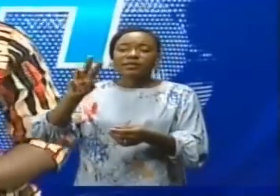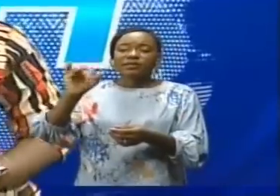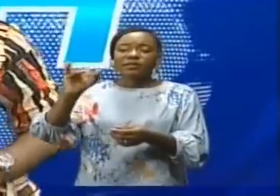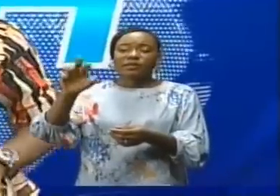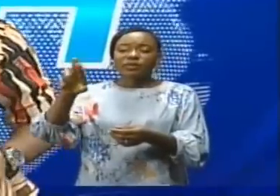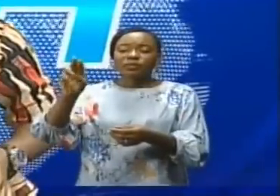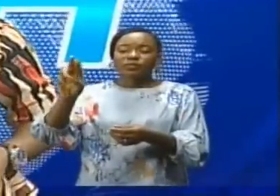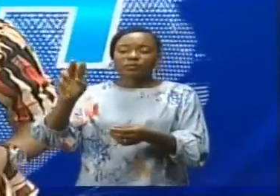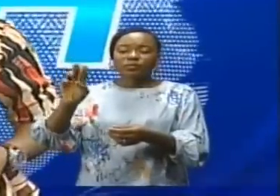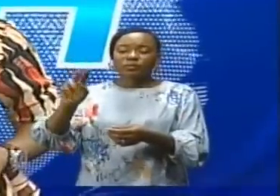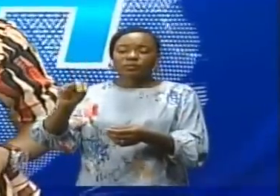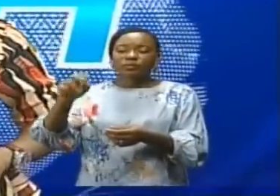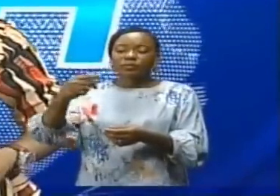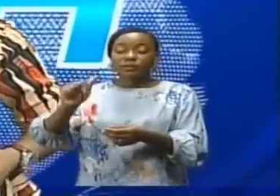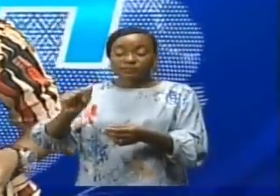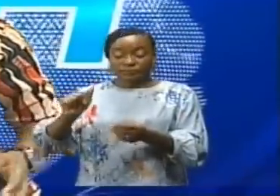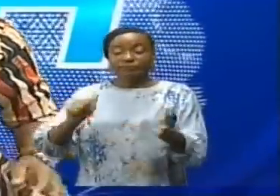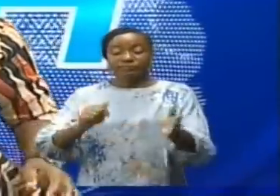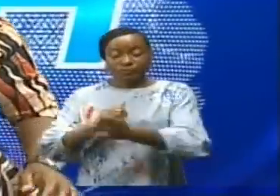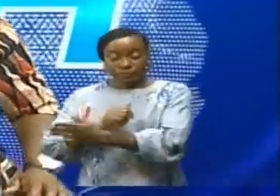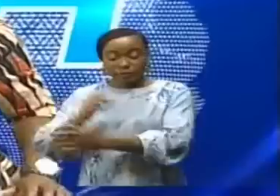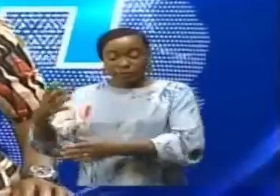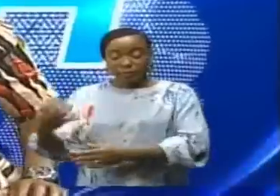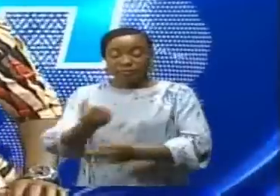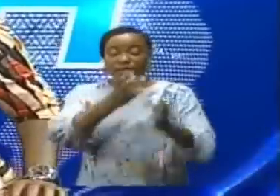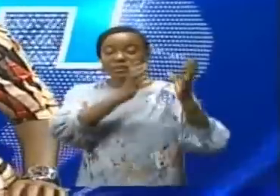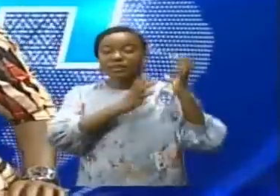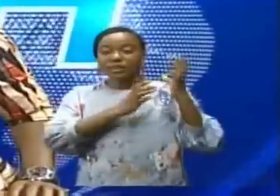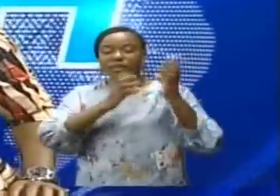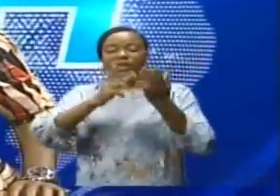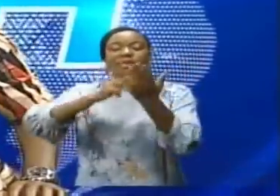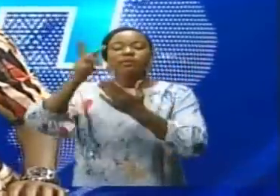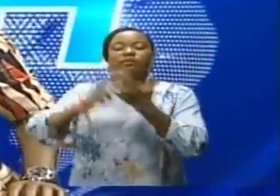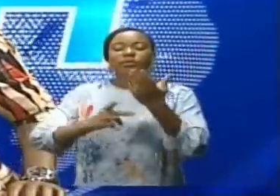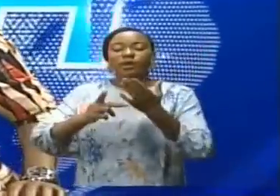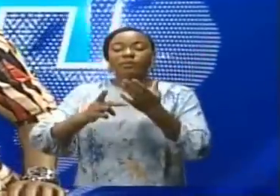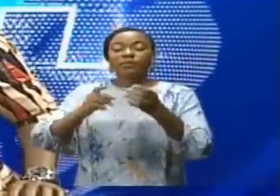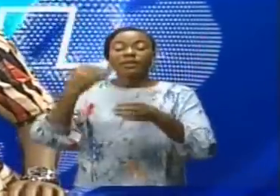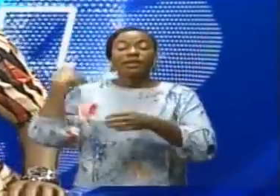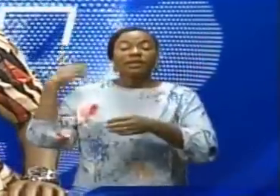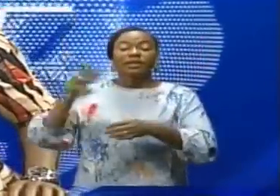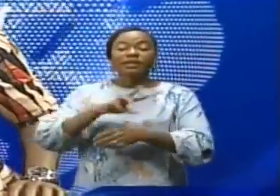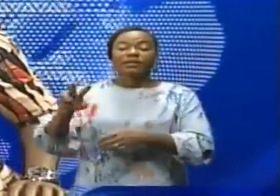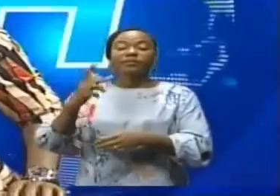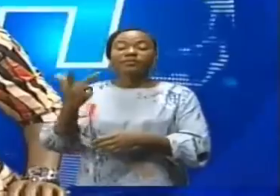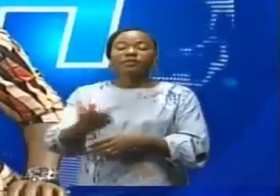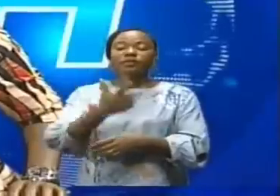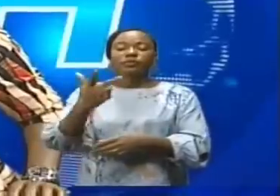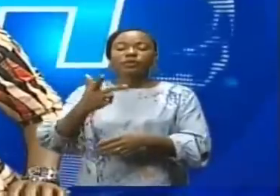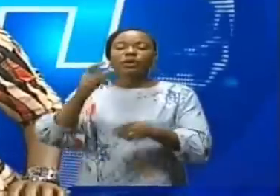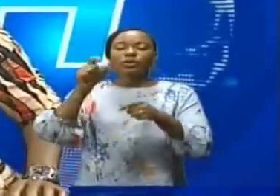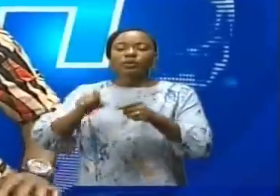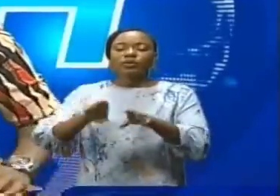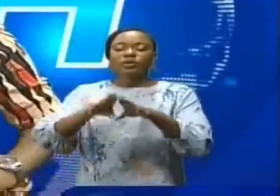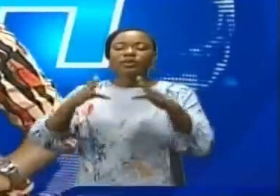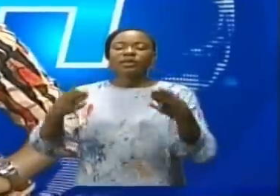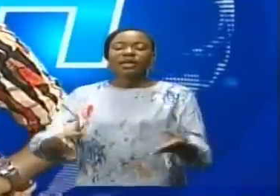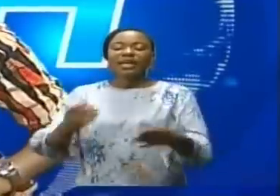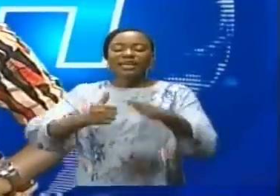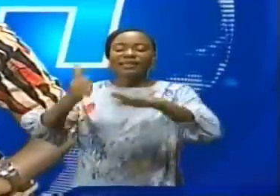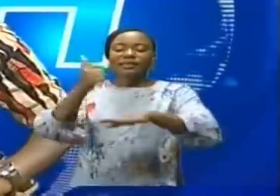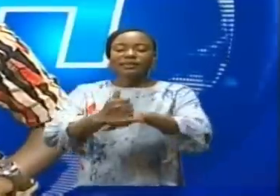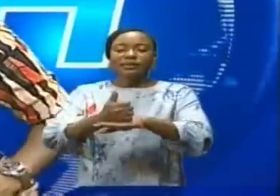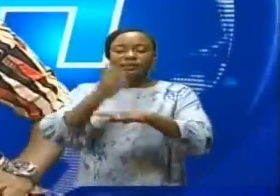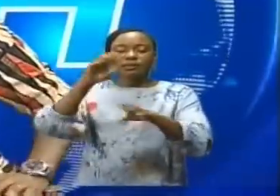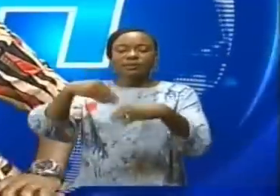Pour une prise en charge dans le programme du budget de l'État 2023, deux actions à la base, il s'est ouvert à Kinshasa un atelier